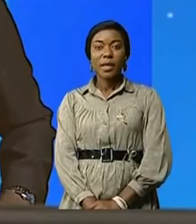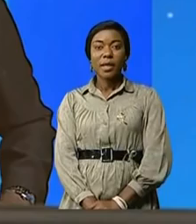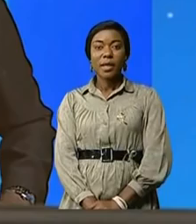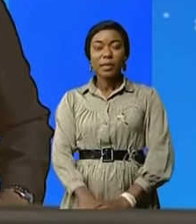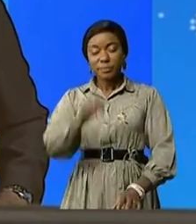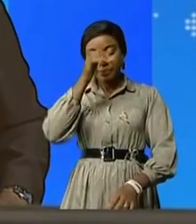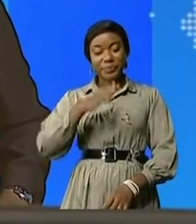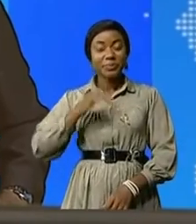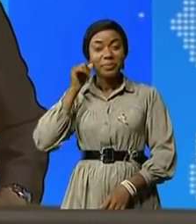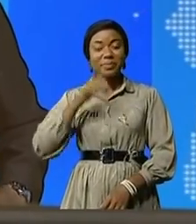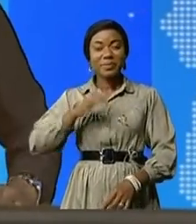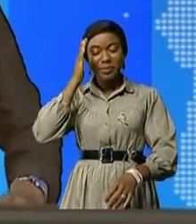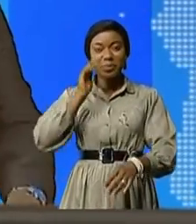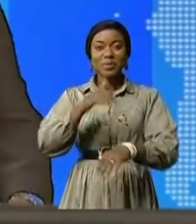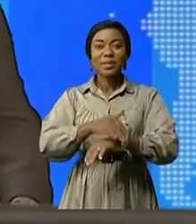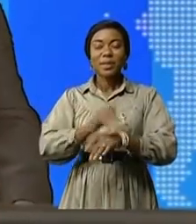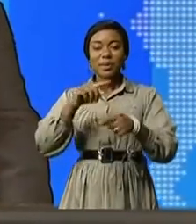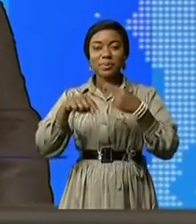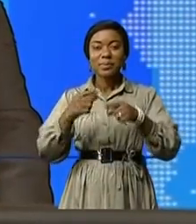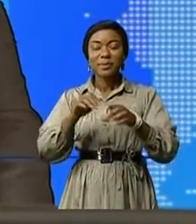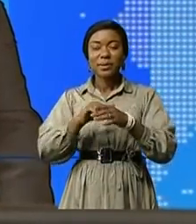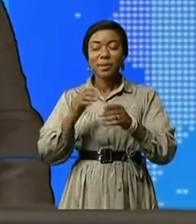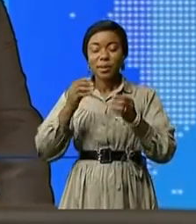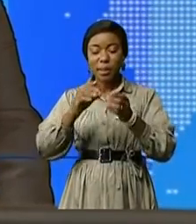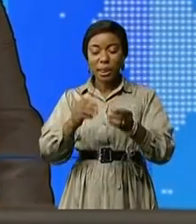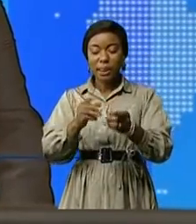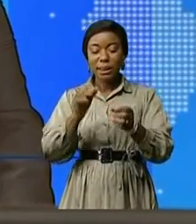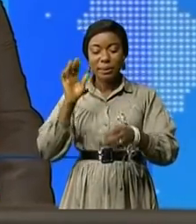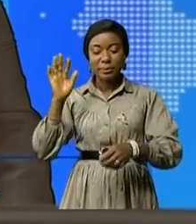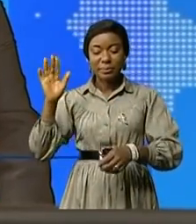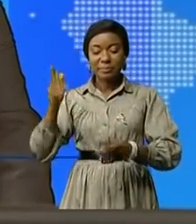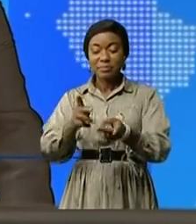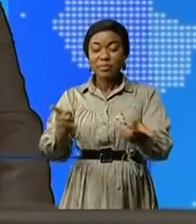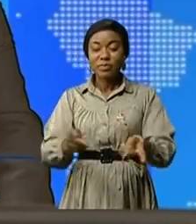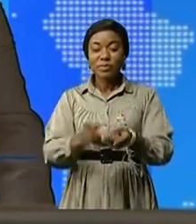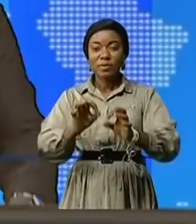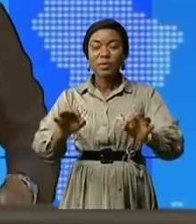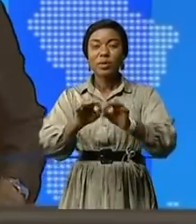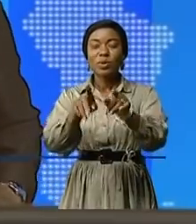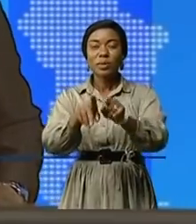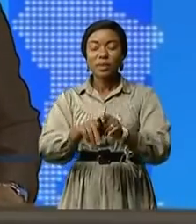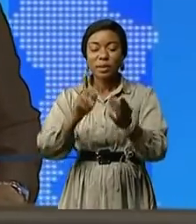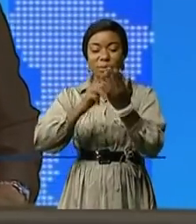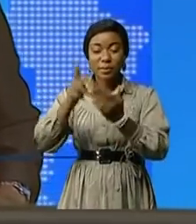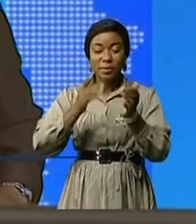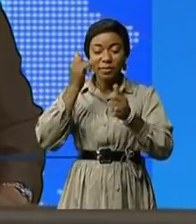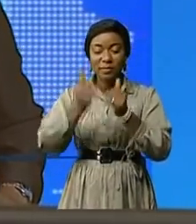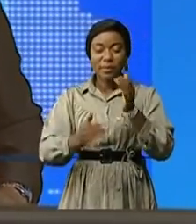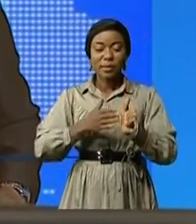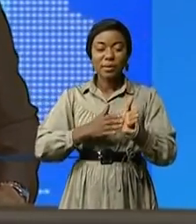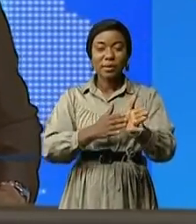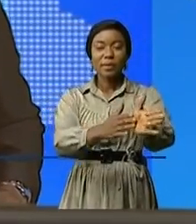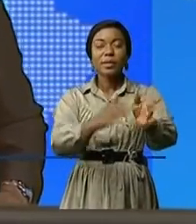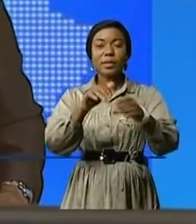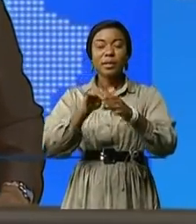Mesdames, Messieurs, bonsoir. Un seul titre au sommaire, Kinshasa sans trous. Un projet qui pourra peut-être mettre fin aux embouteillages interminables dans la ville de